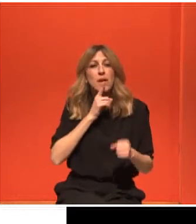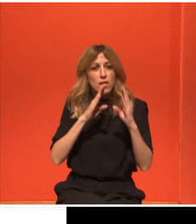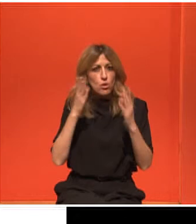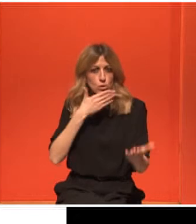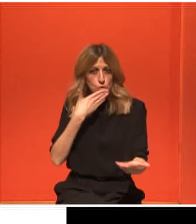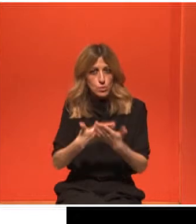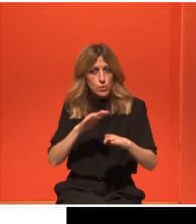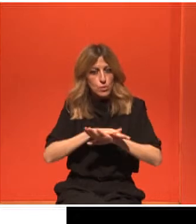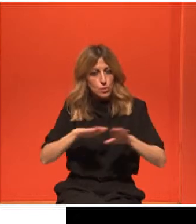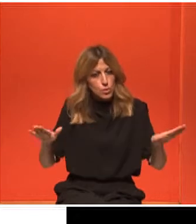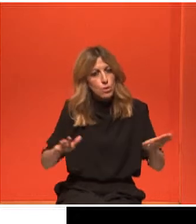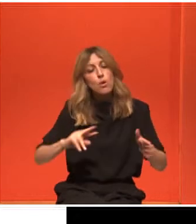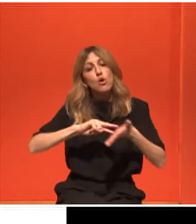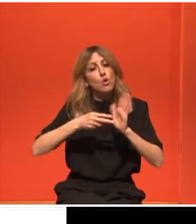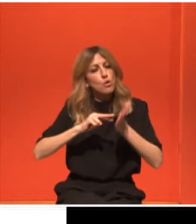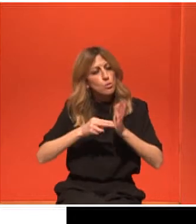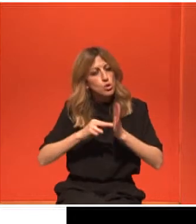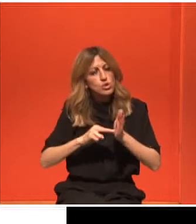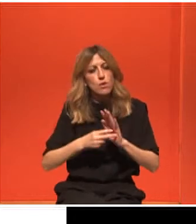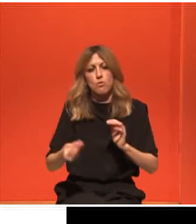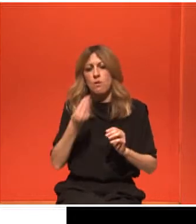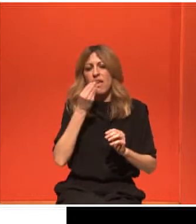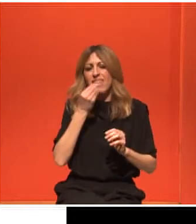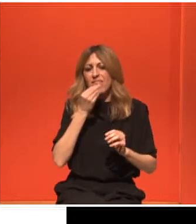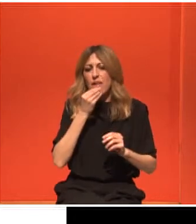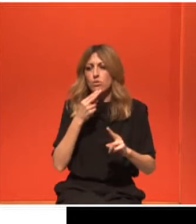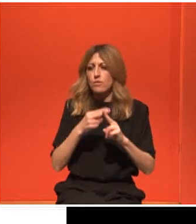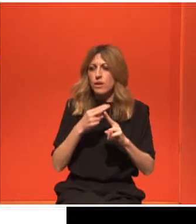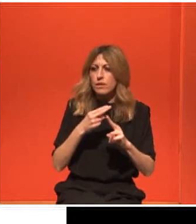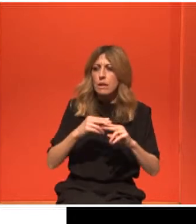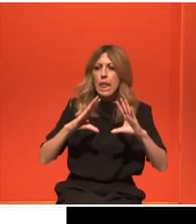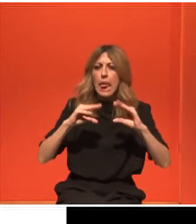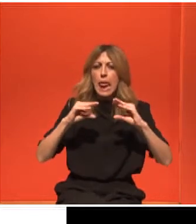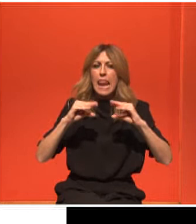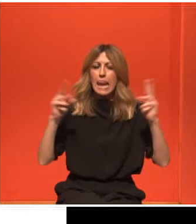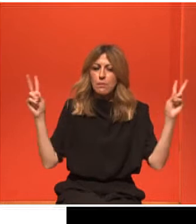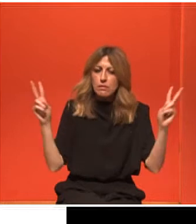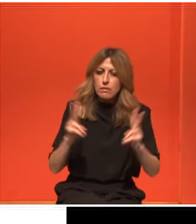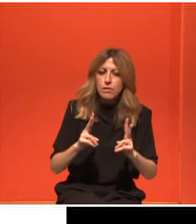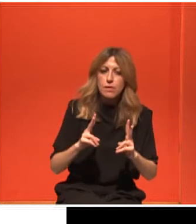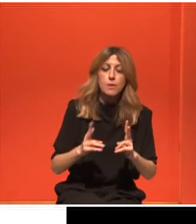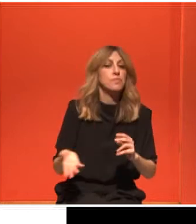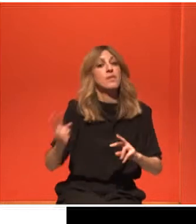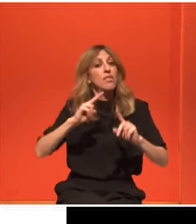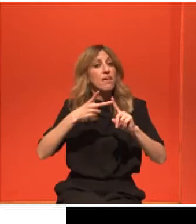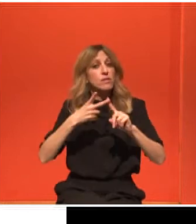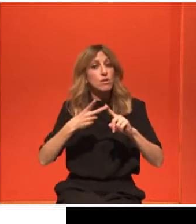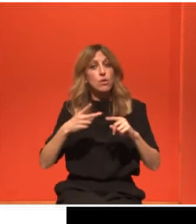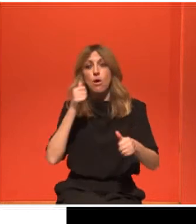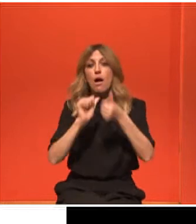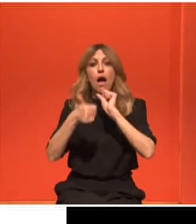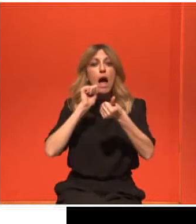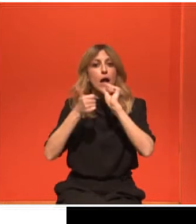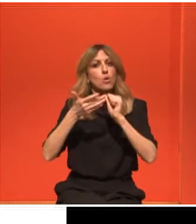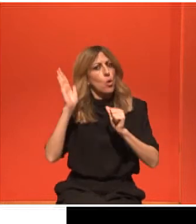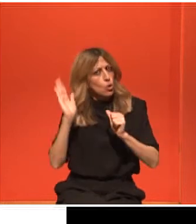χαμηλή σε κορεσμένα λιπαρά, πλούσια σε φυτικές ύνες, είναι πολύ βασικό. Η κατανάλωση αλκοόλ, αυτό μπορούμε να το επηρεάσουμε. Ακόμη και ένα